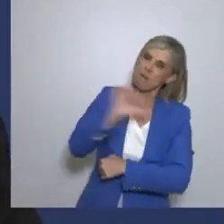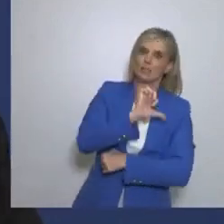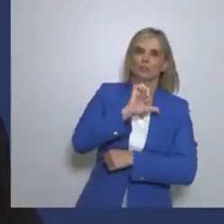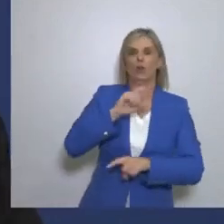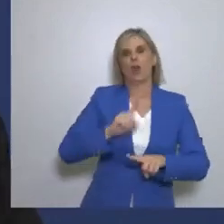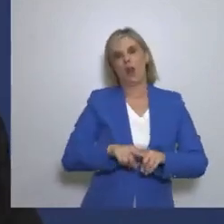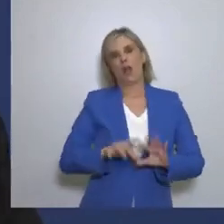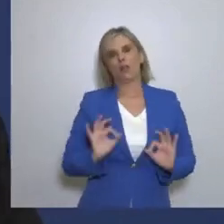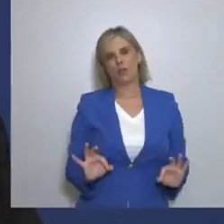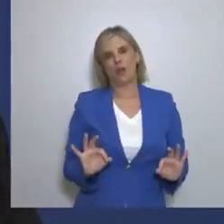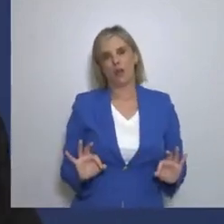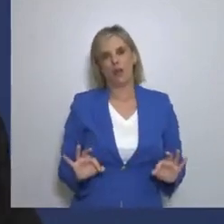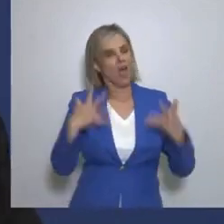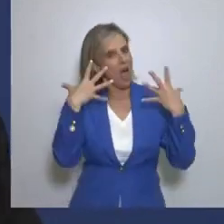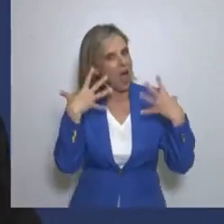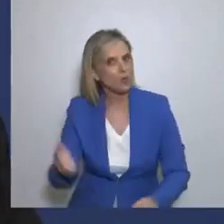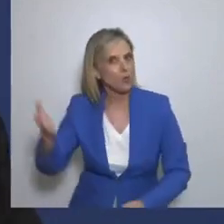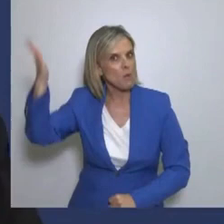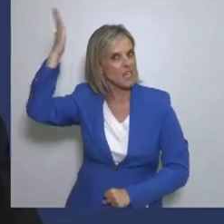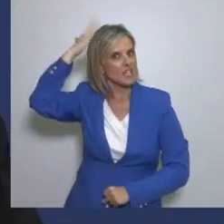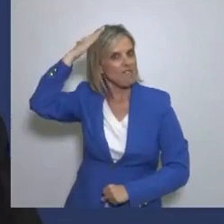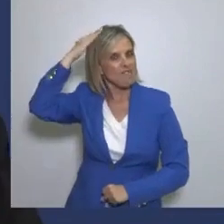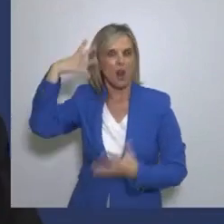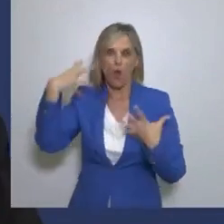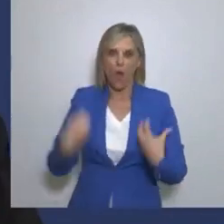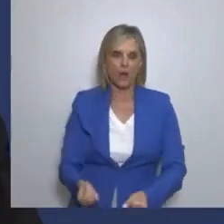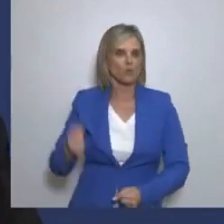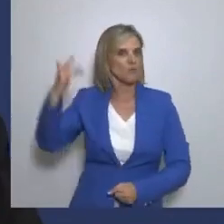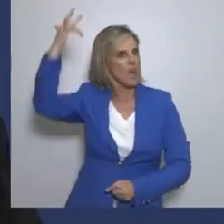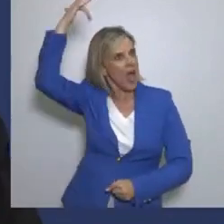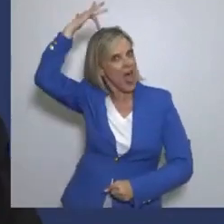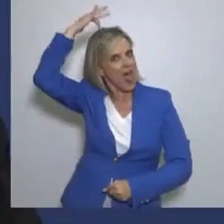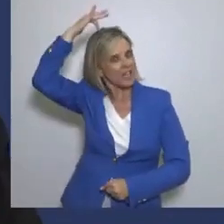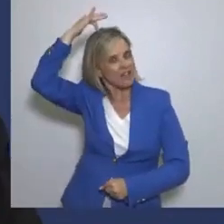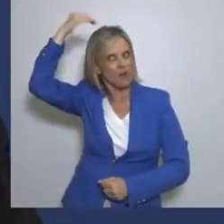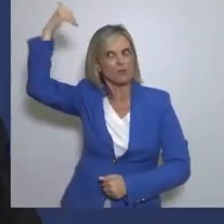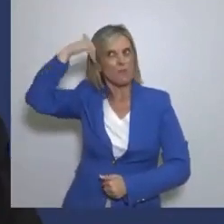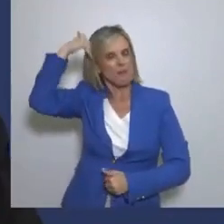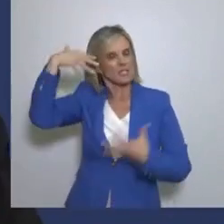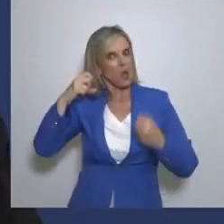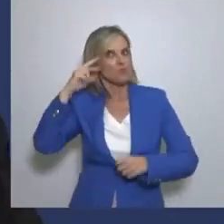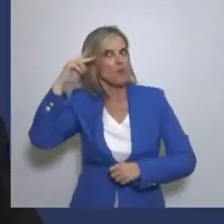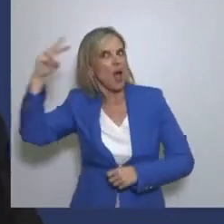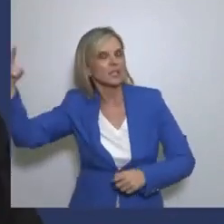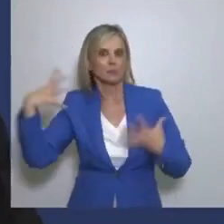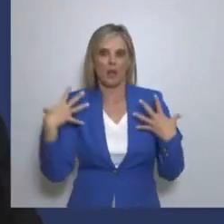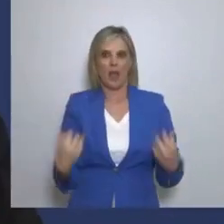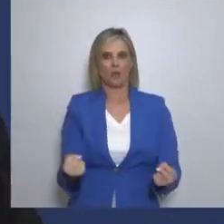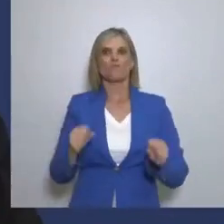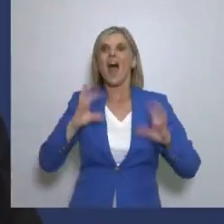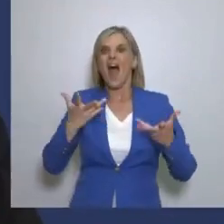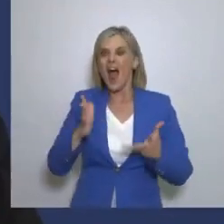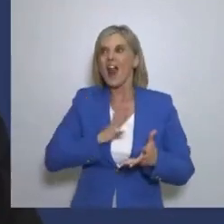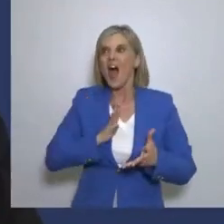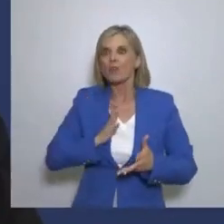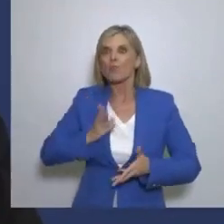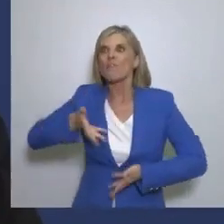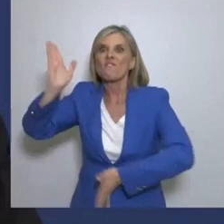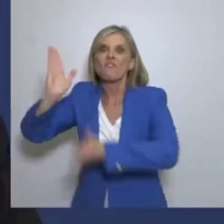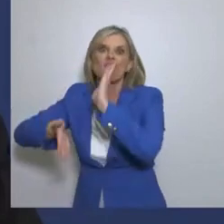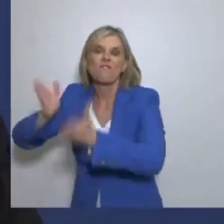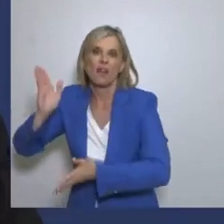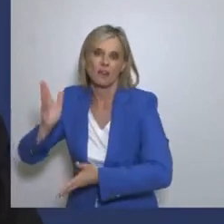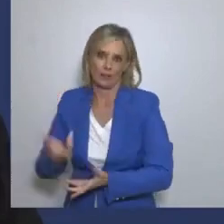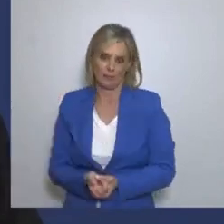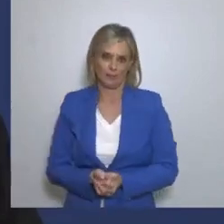Η υγεία για την Ελλήνων Συνέλευσης Είναι αγαθό Και δεν περνάει από